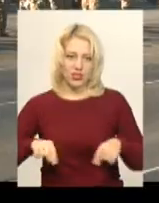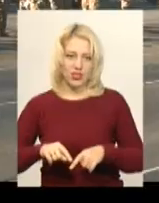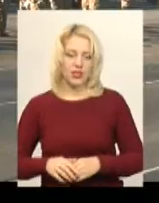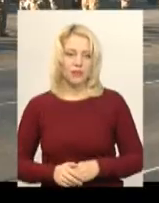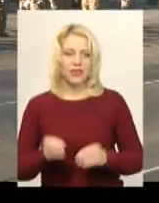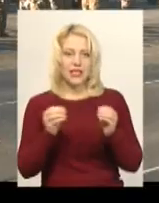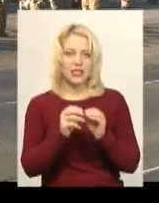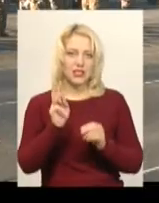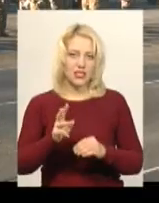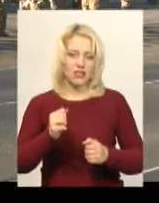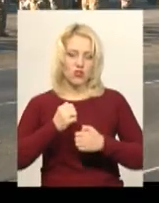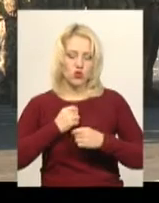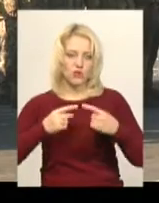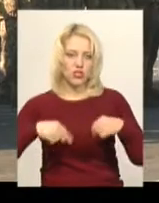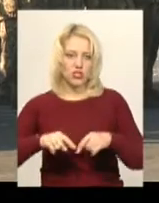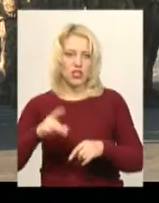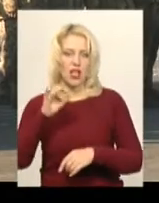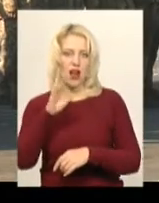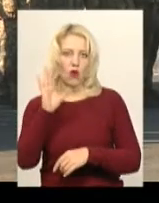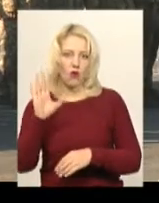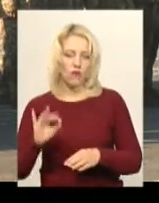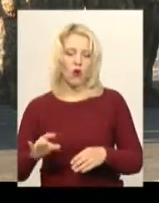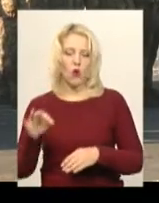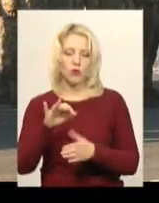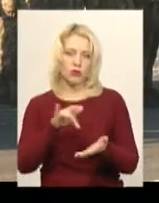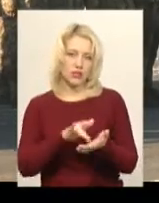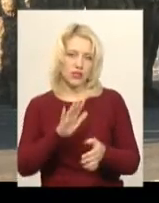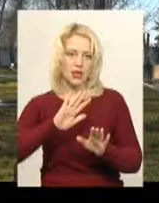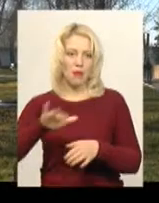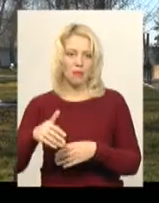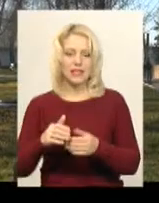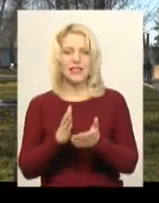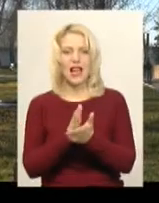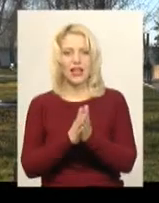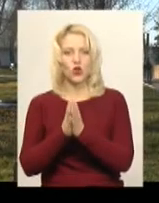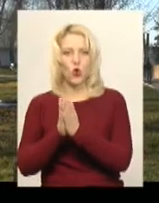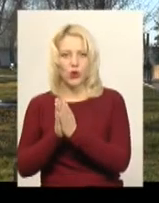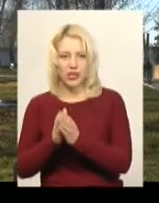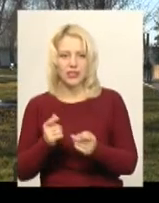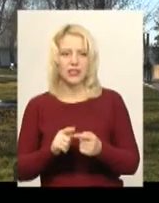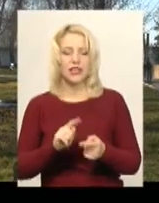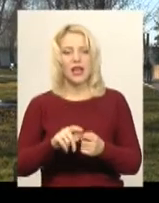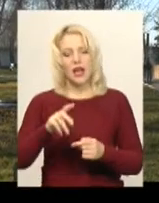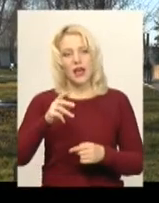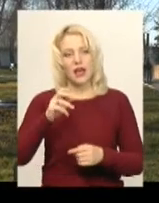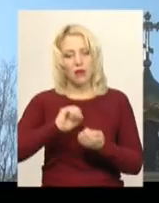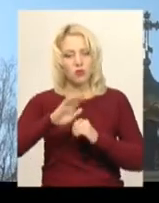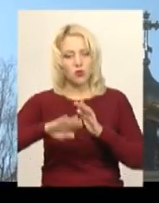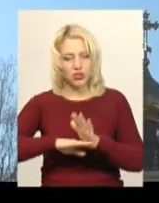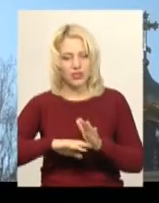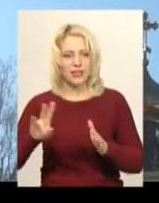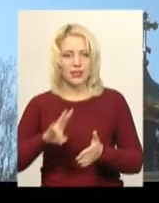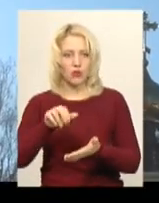10-30 військова частина у мікрорайоні Ракове обласного центру. Після літургії митрополит Хмельницький та кам'янець Подільський Антоній